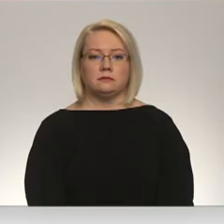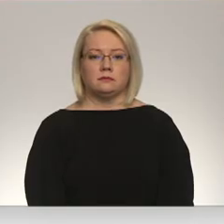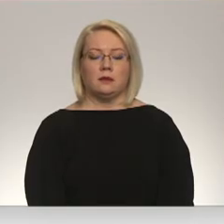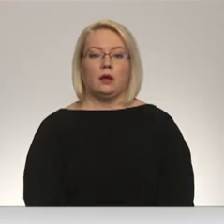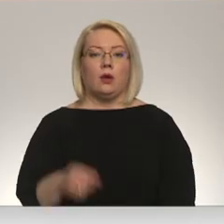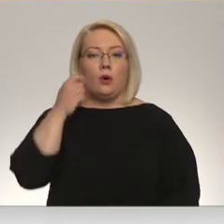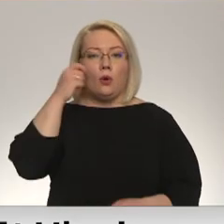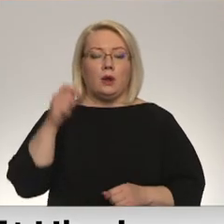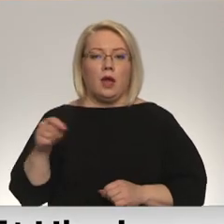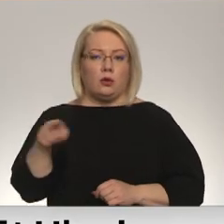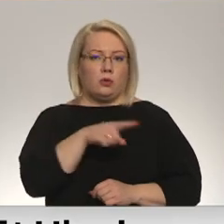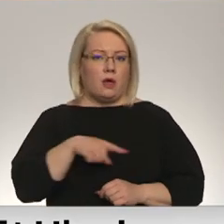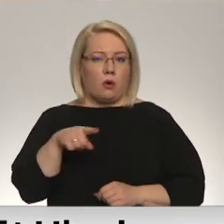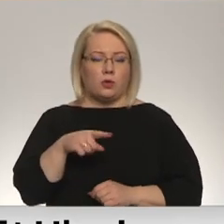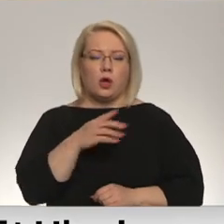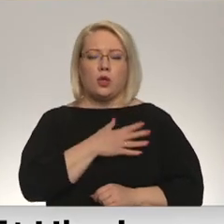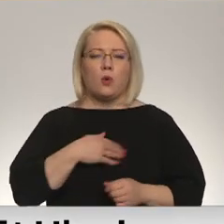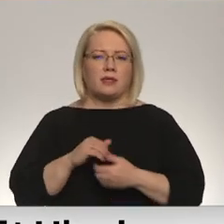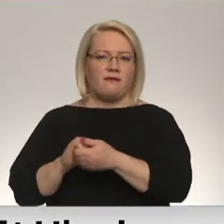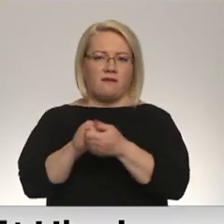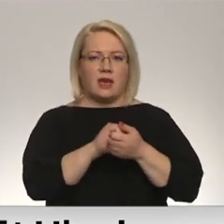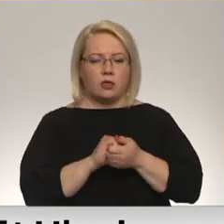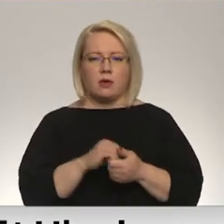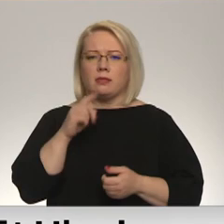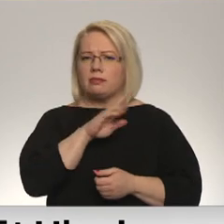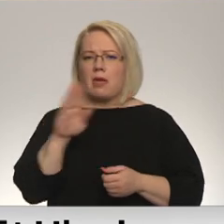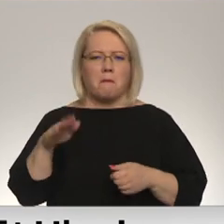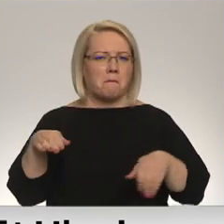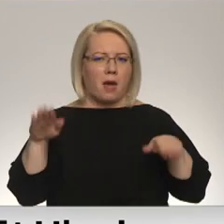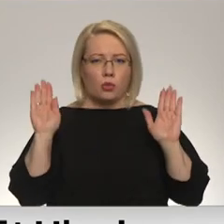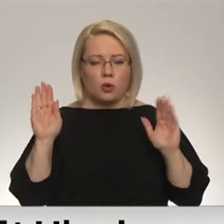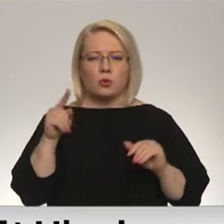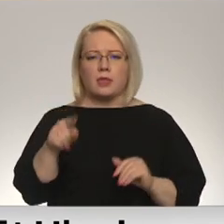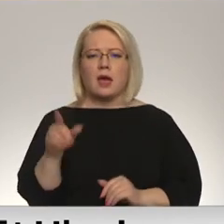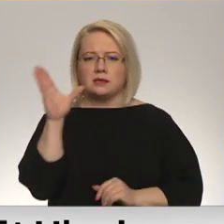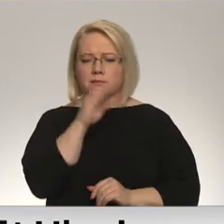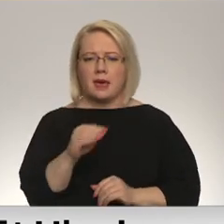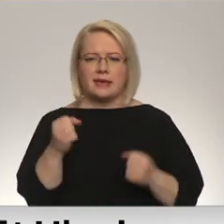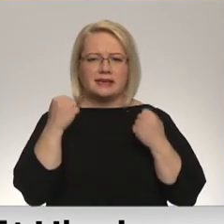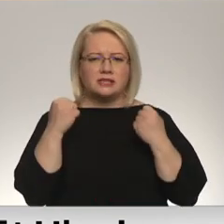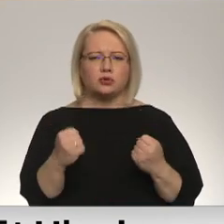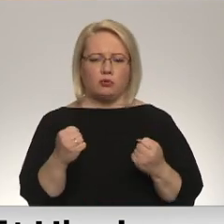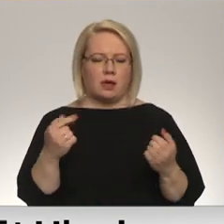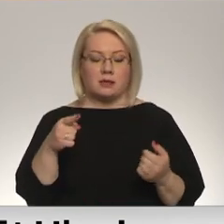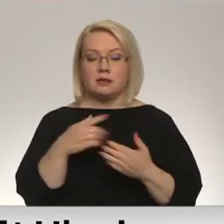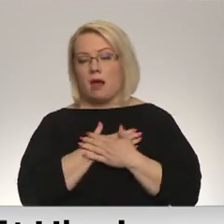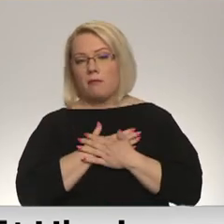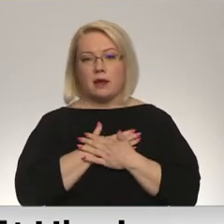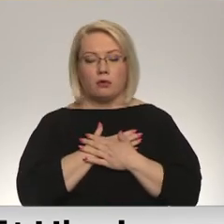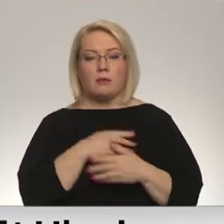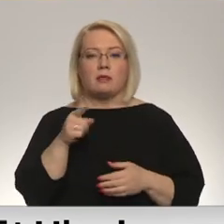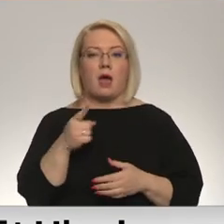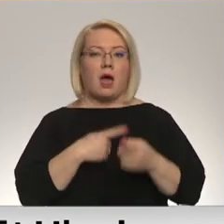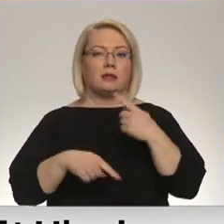Ukraiņu tauta ir ļoti vienota, tā nepadodas un tās spēja izturēt kaut ko tādu ir apbrīnojama. Tā